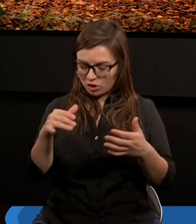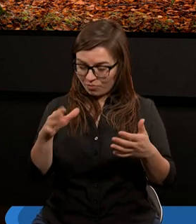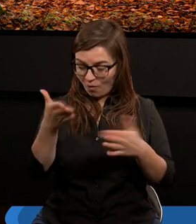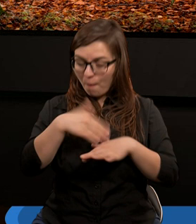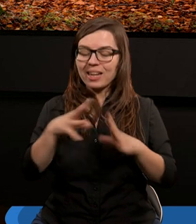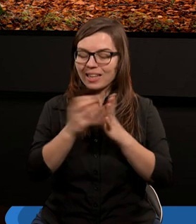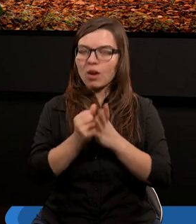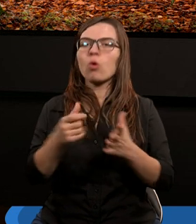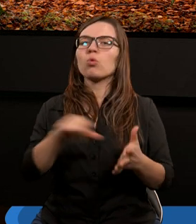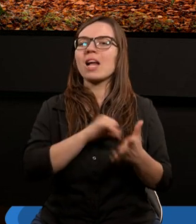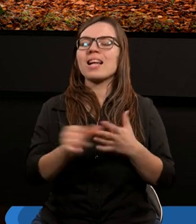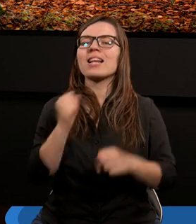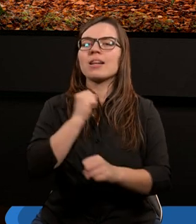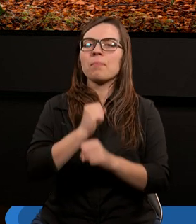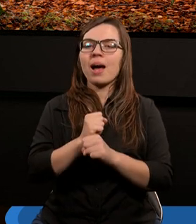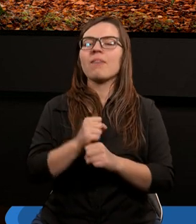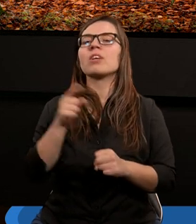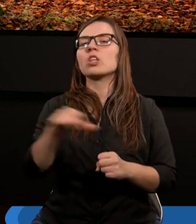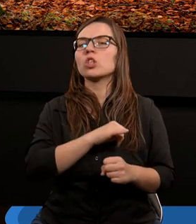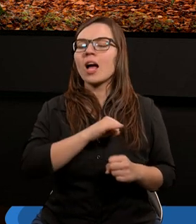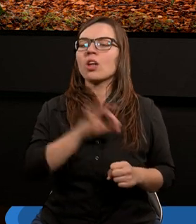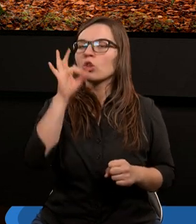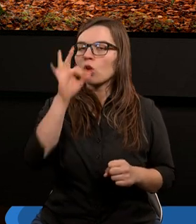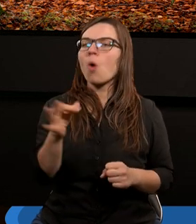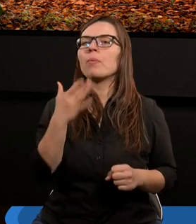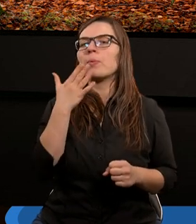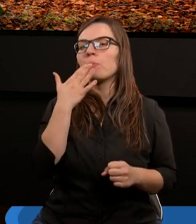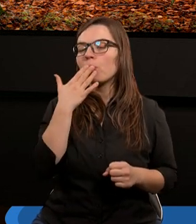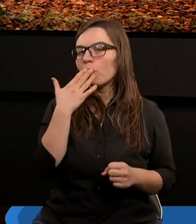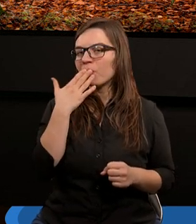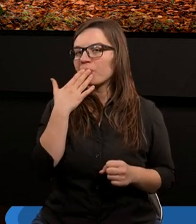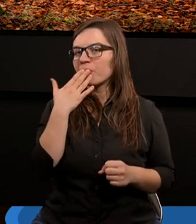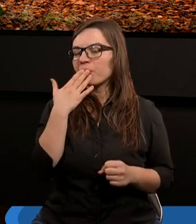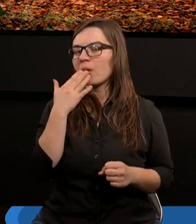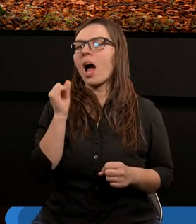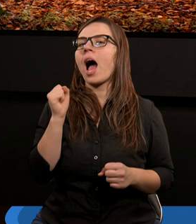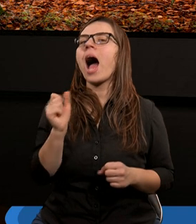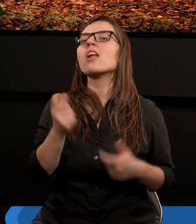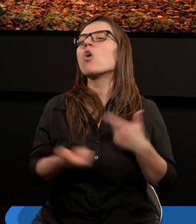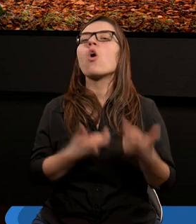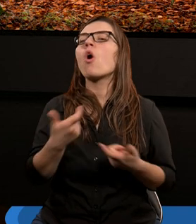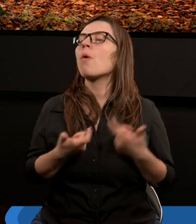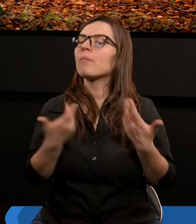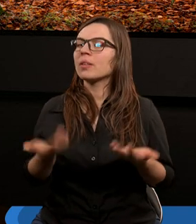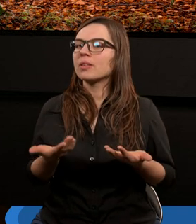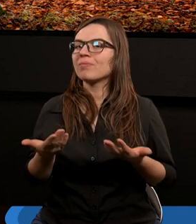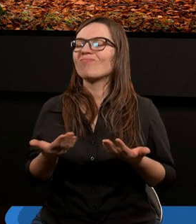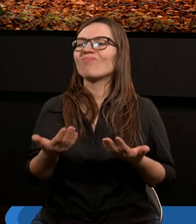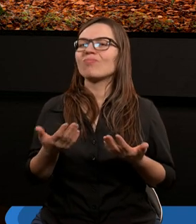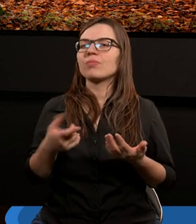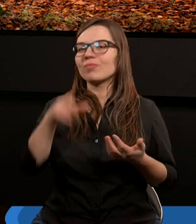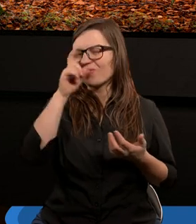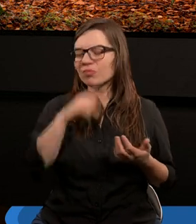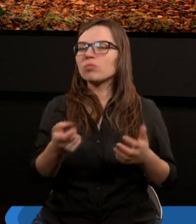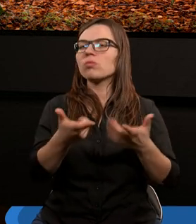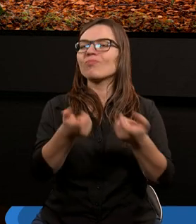Czyli no grzech dobry mówi jest, a a co robi? Wzbudził we